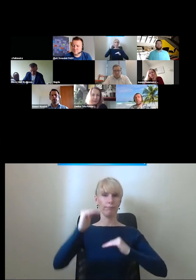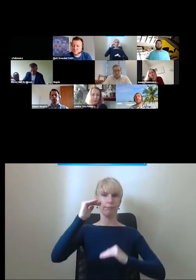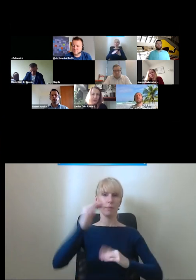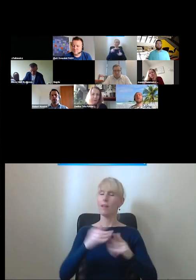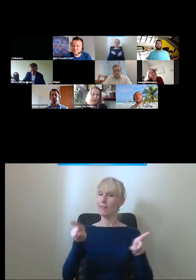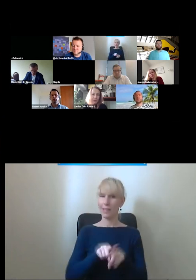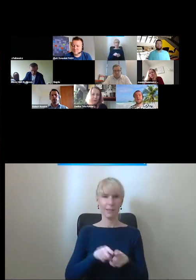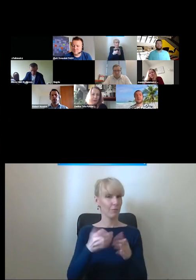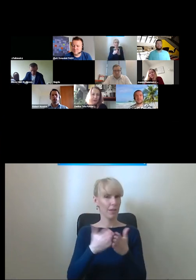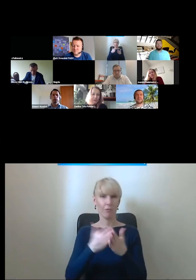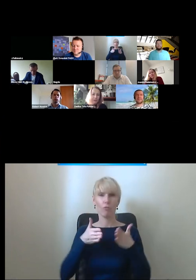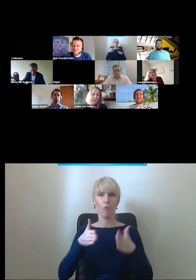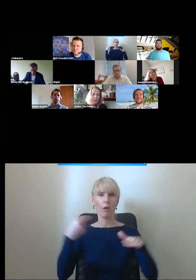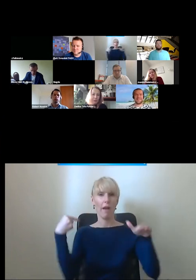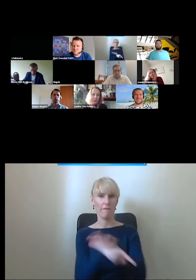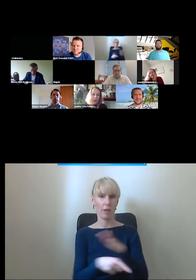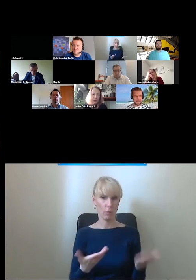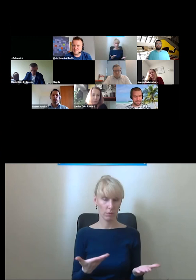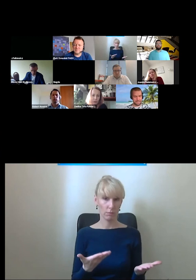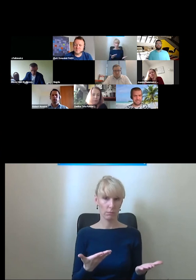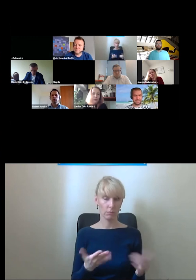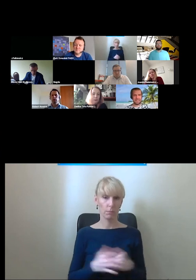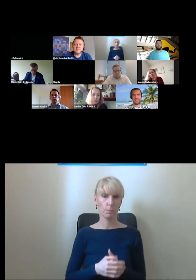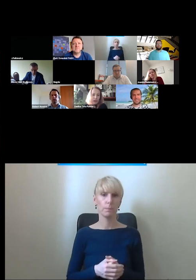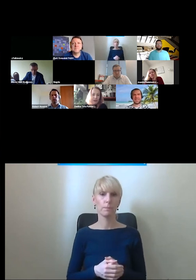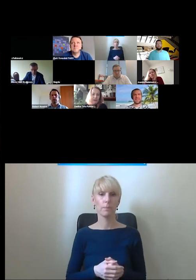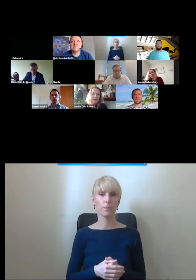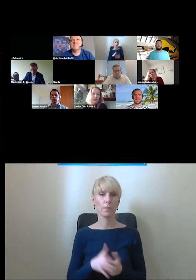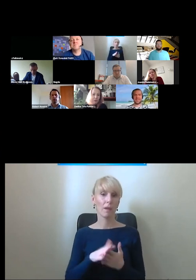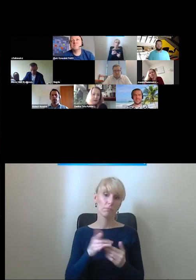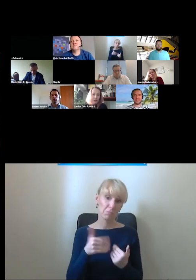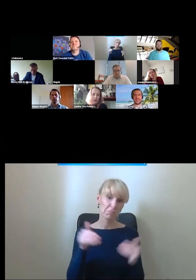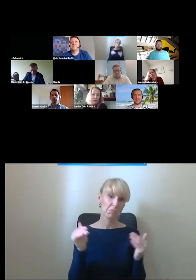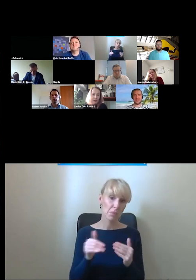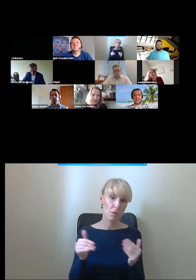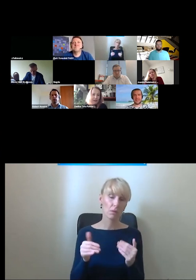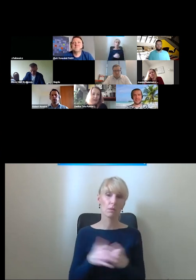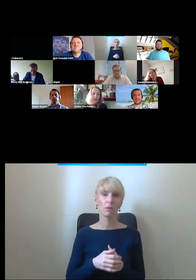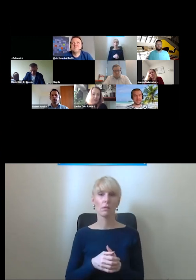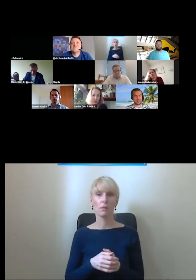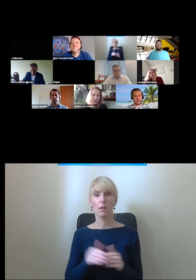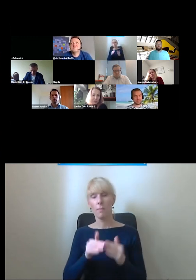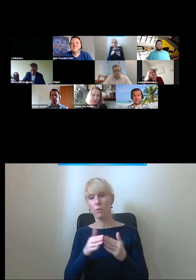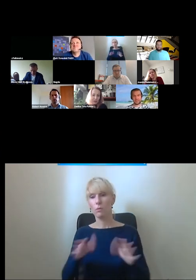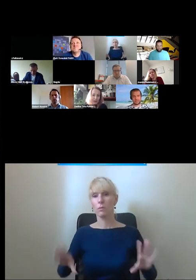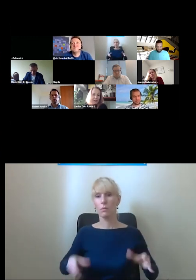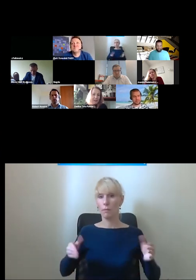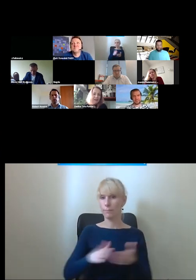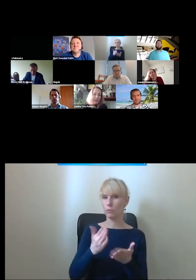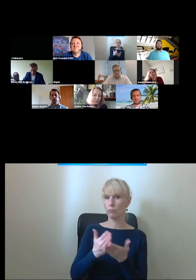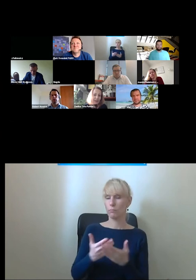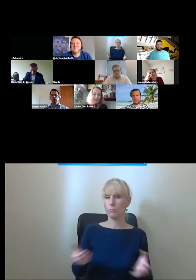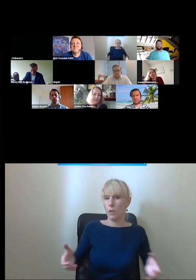nie skupiajmy się na tym że można owszem pewnie można tak samo jak można kogoś znosić na rękach z trzeciego piętra